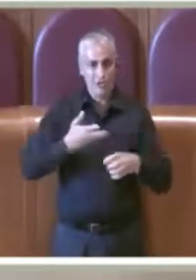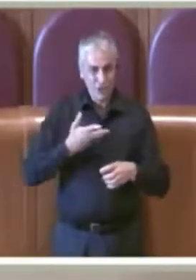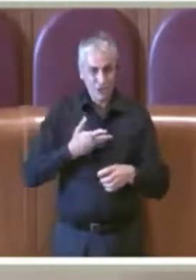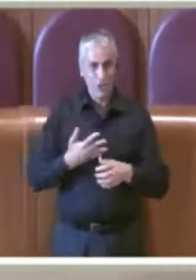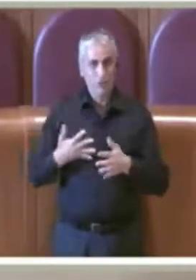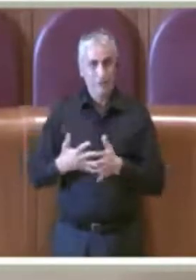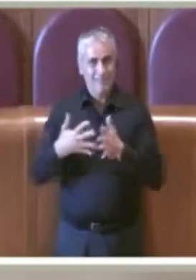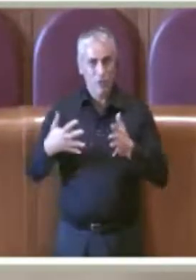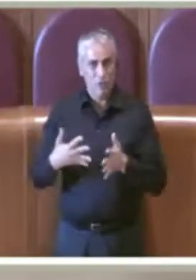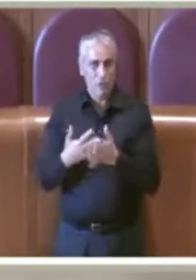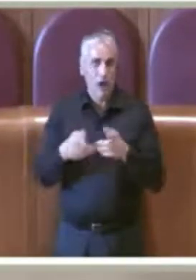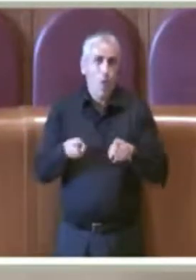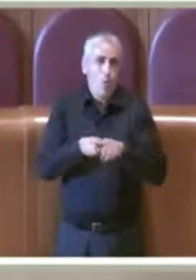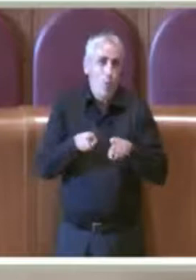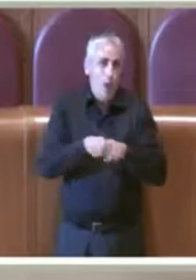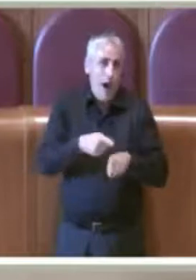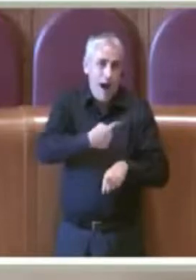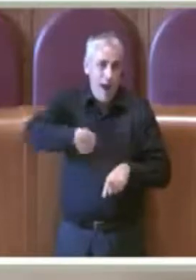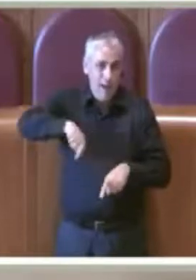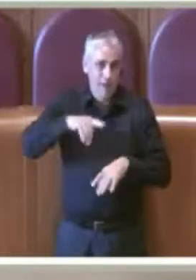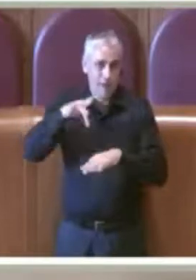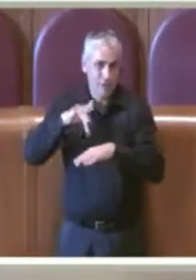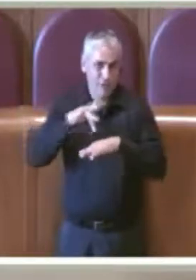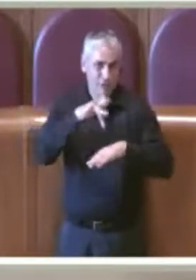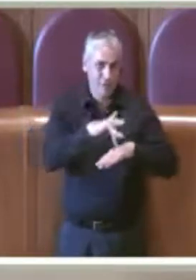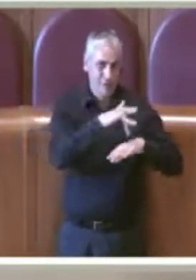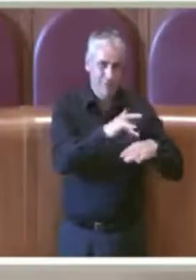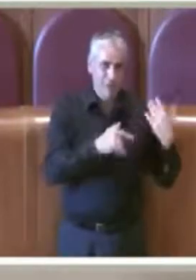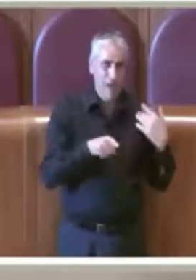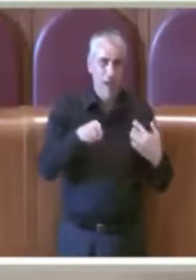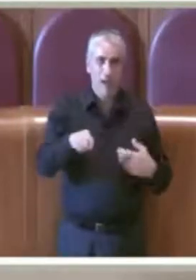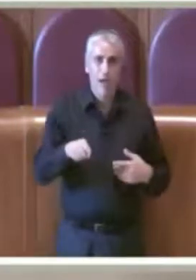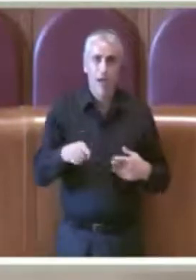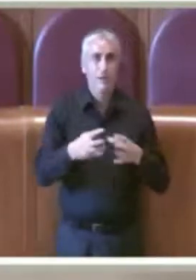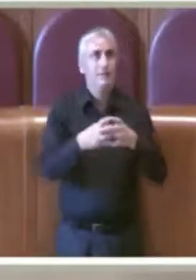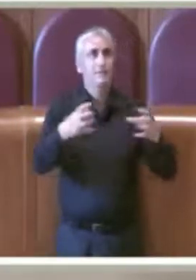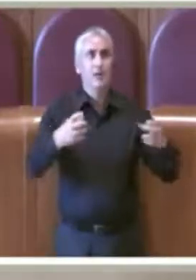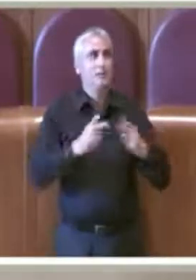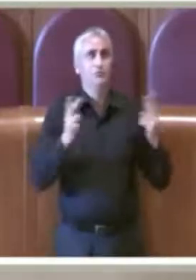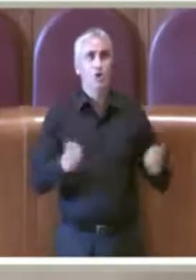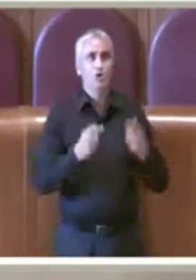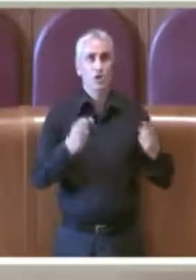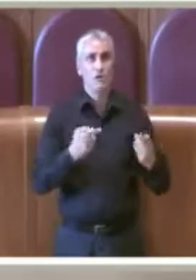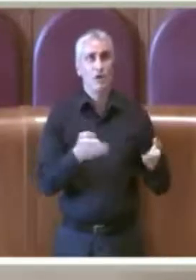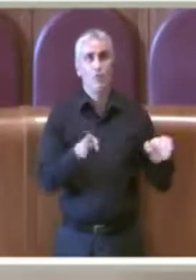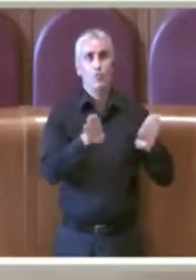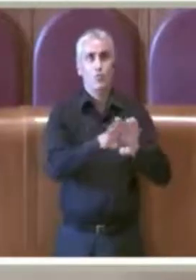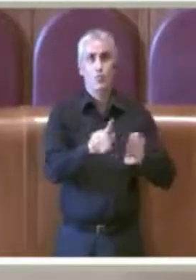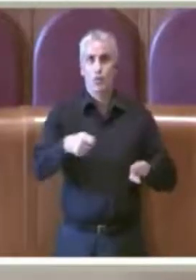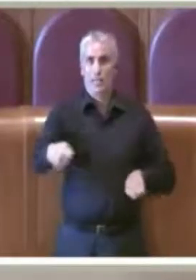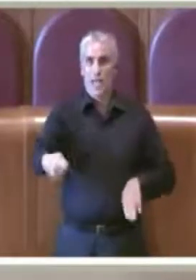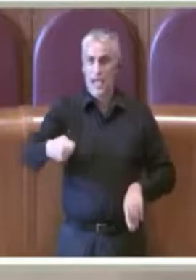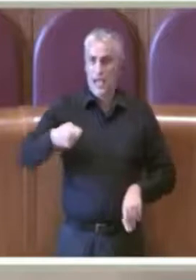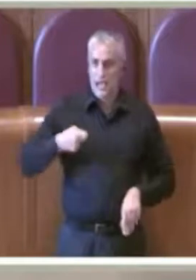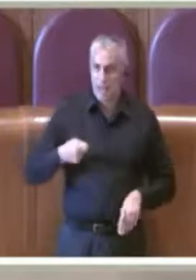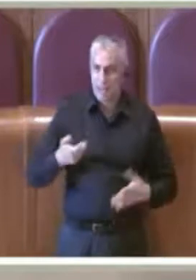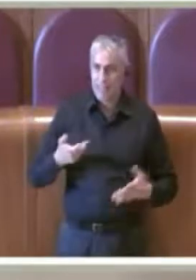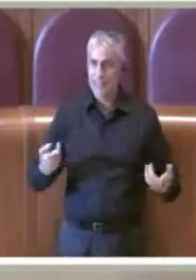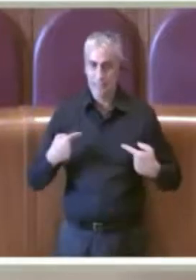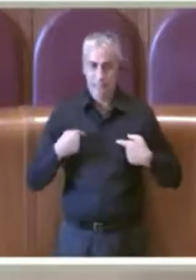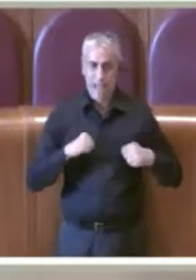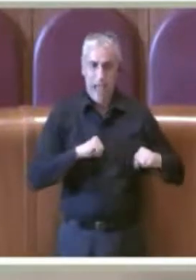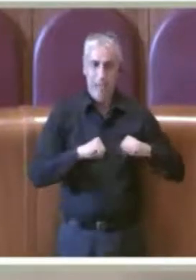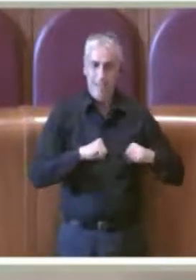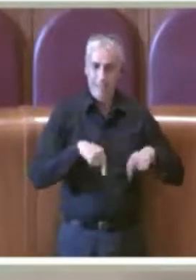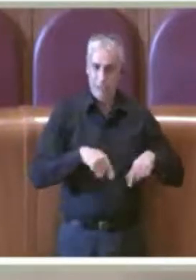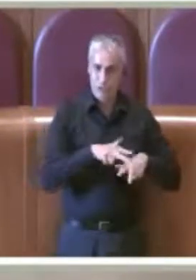come ai noi purtroppo a volte è capitato anche durante questi anni ha riconsegnato le chiavi dell'impianto e l'amministrazione non ha avuto la